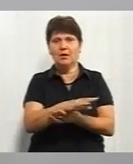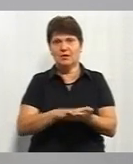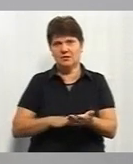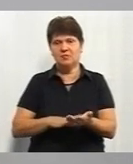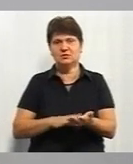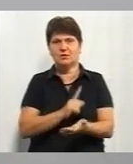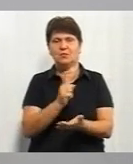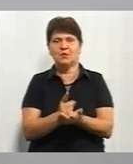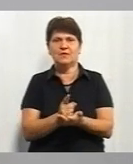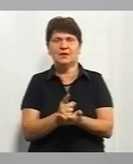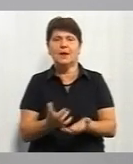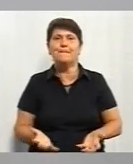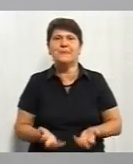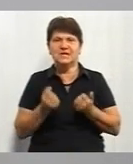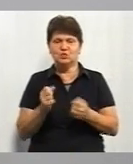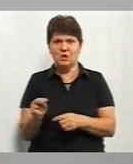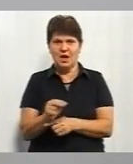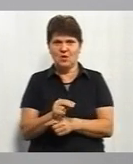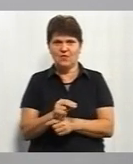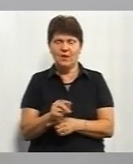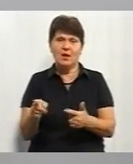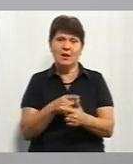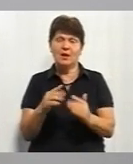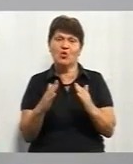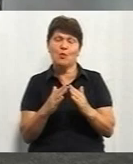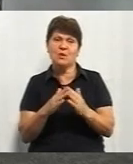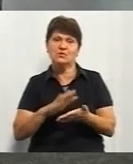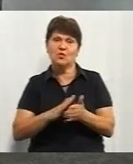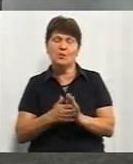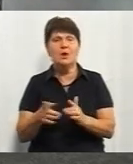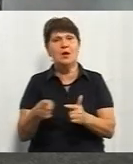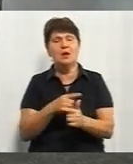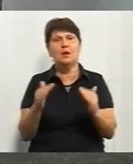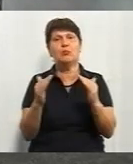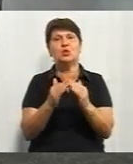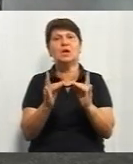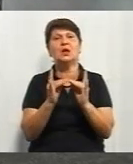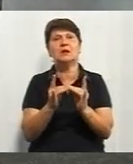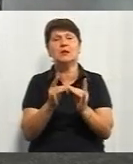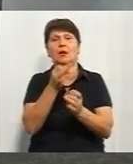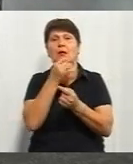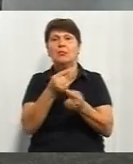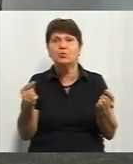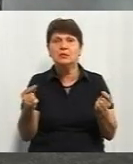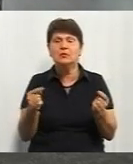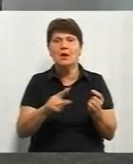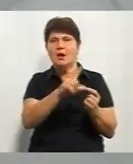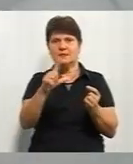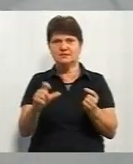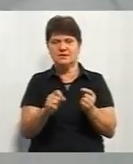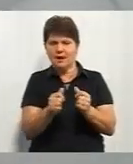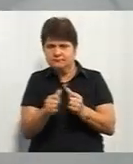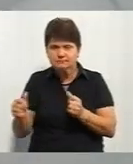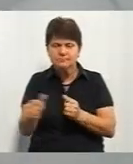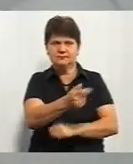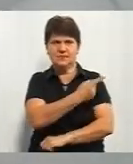має отримувати підтримуючі лікування чи в домашніх умовах, чи в будинку-інтернаті, будь-де. Тобто, за територією лікарні? За